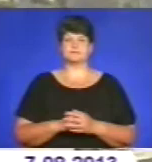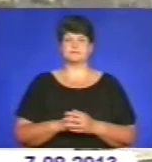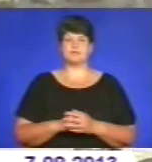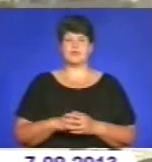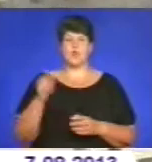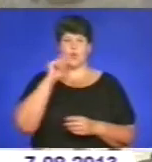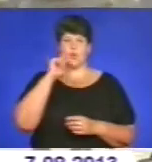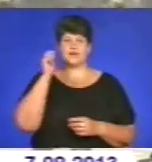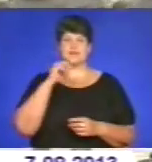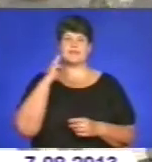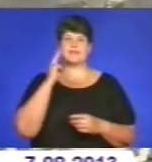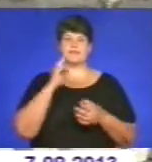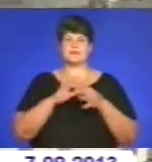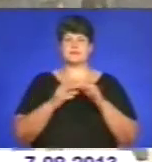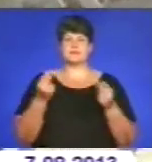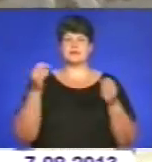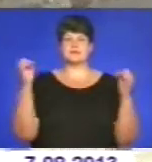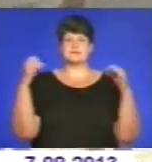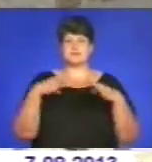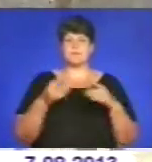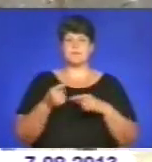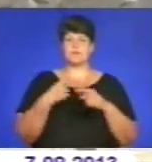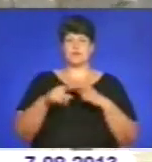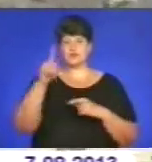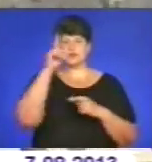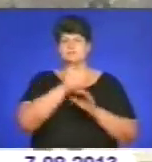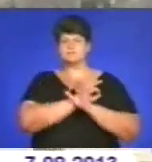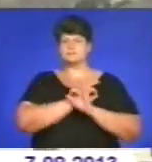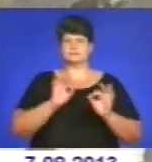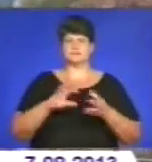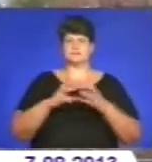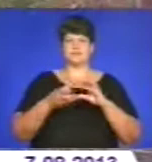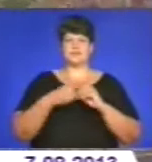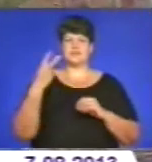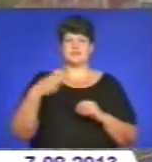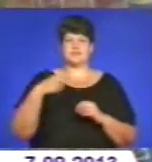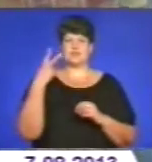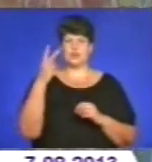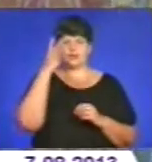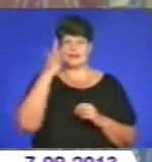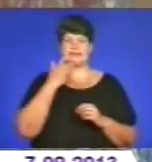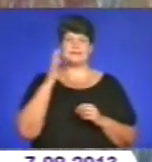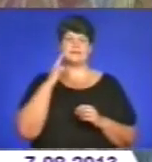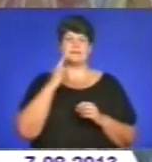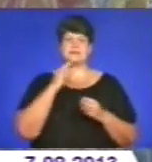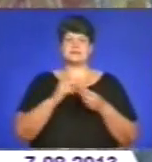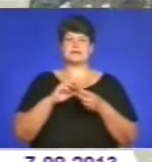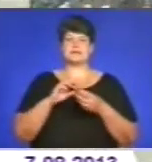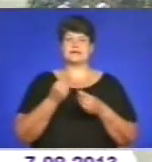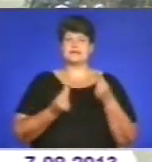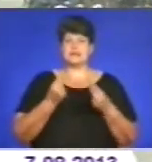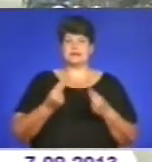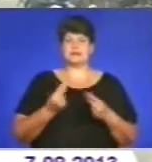Українська дефлімпійська збірна повернулася з Софії з відмінним результатом. 22-гі літні дефлімпійські ігри в Софії для